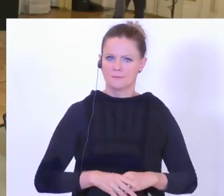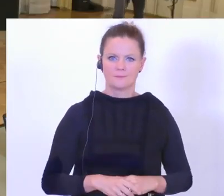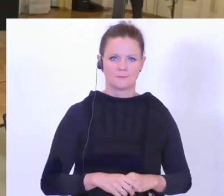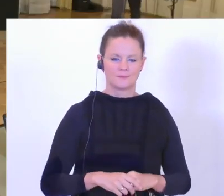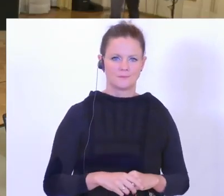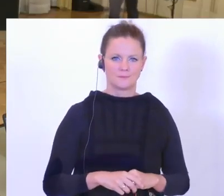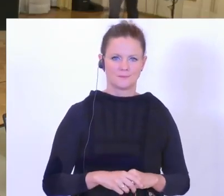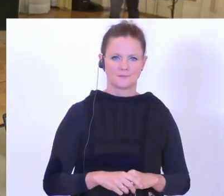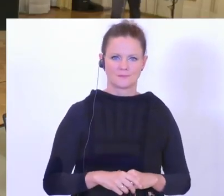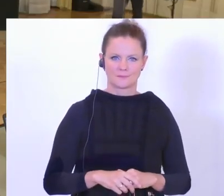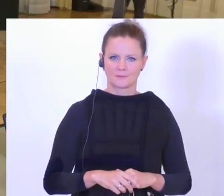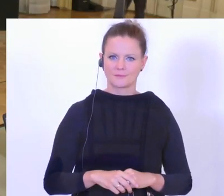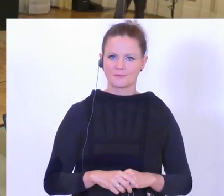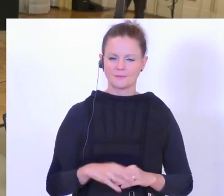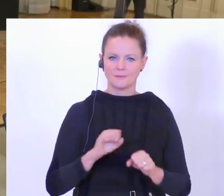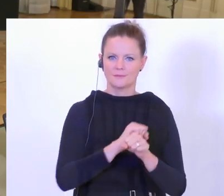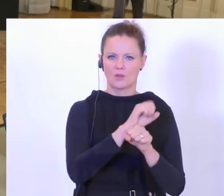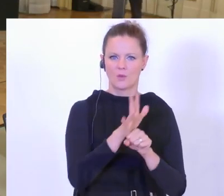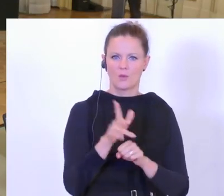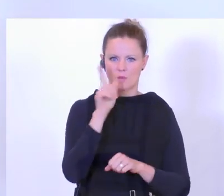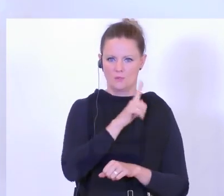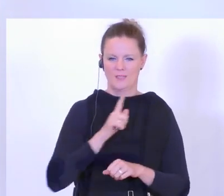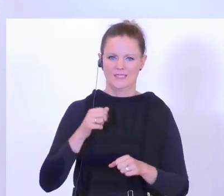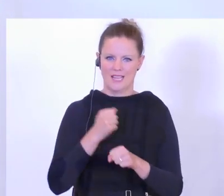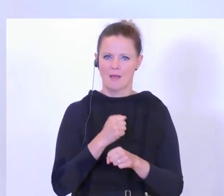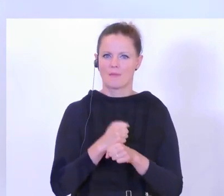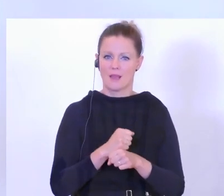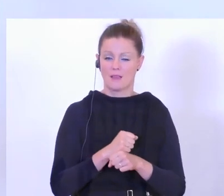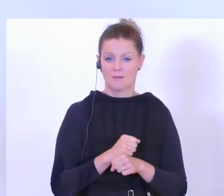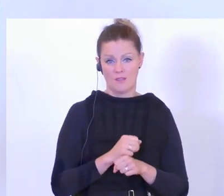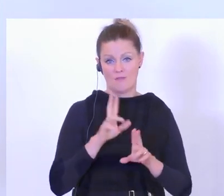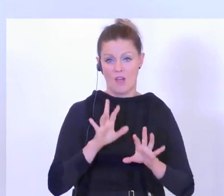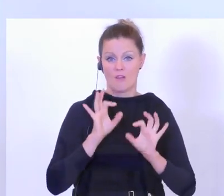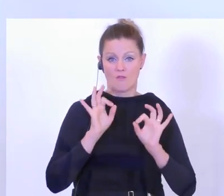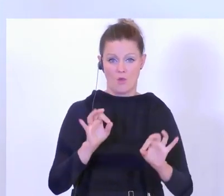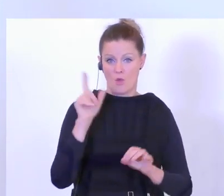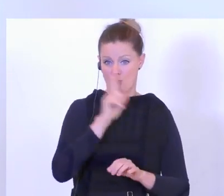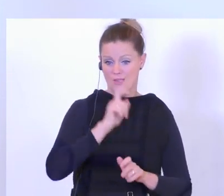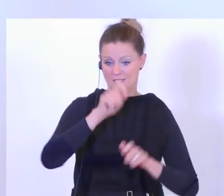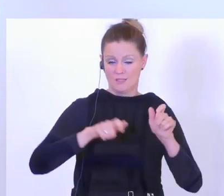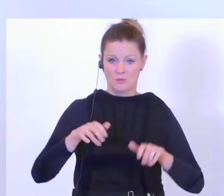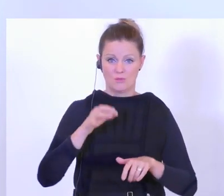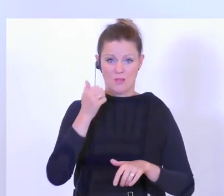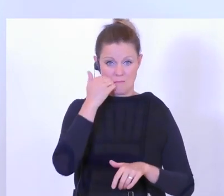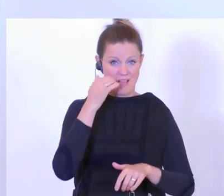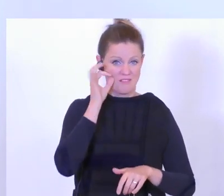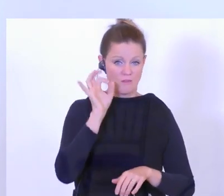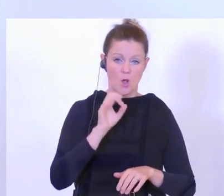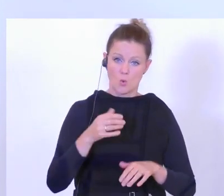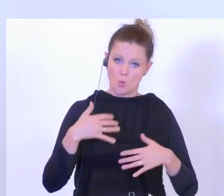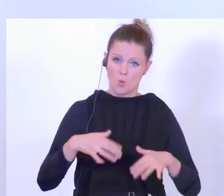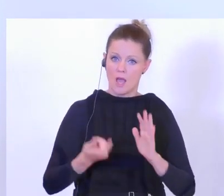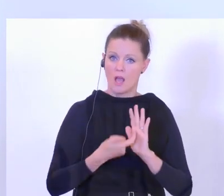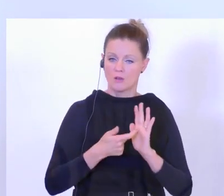Dann beginne ich einmal mit dem Thema Corona und die Polizeiarbeit, war tatsächlich für die Polizistinnen und Polizisten sehr fordernd. Es gab